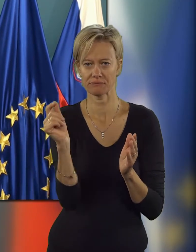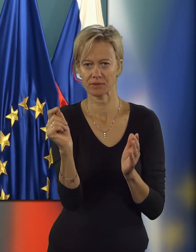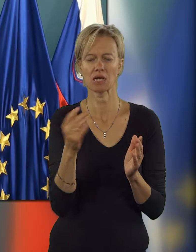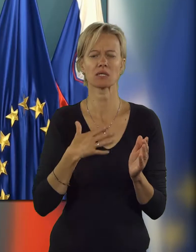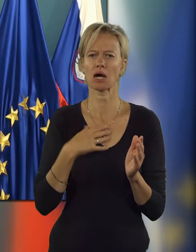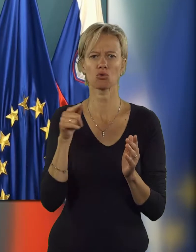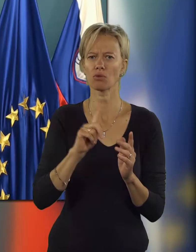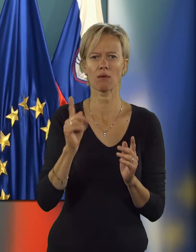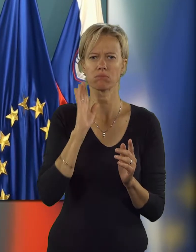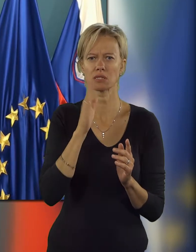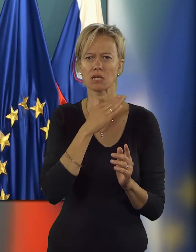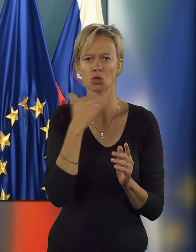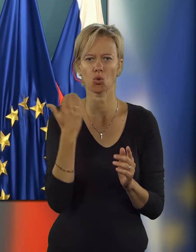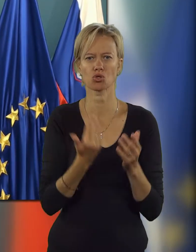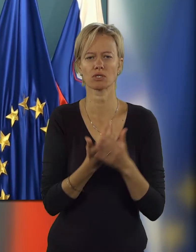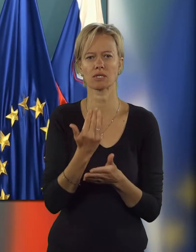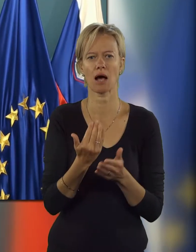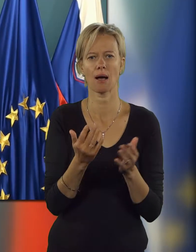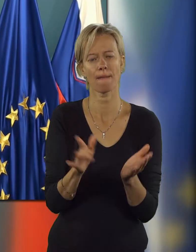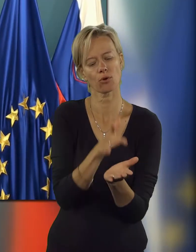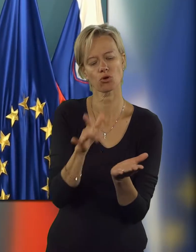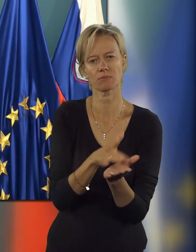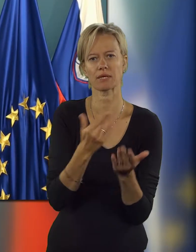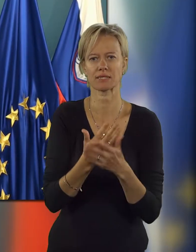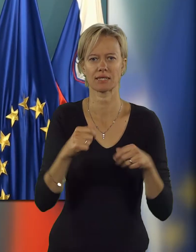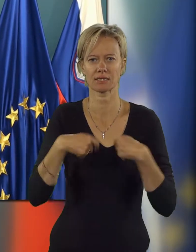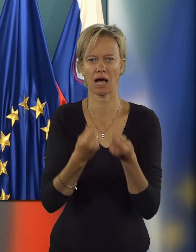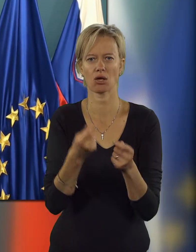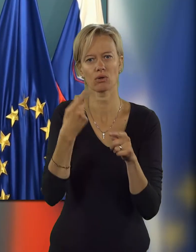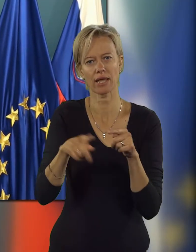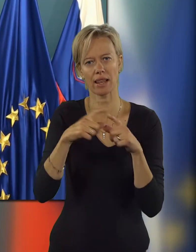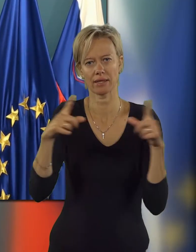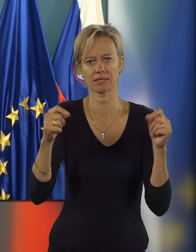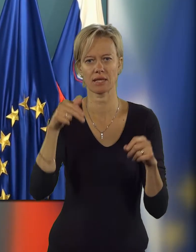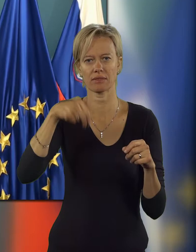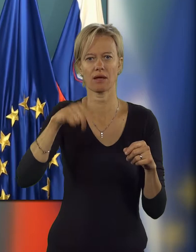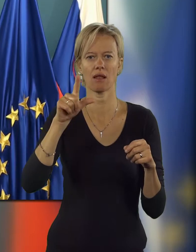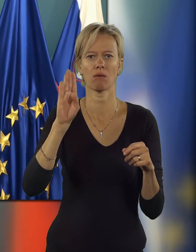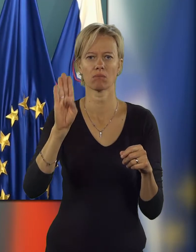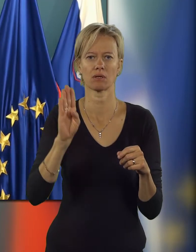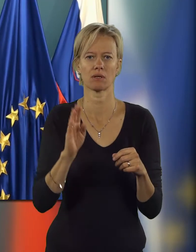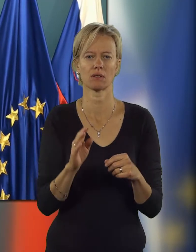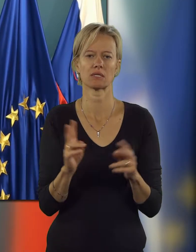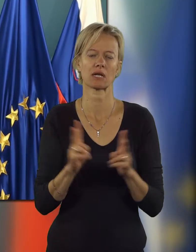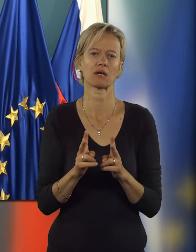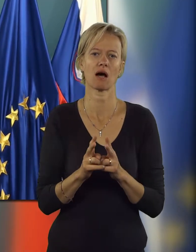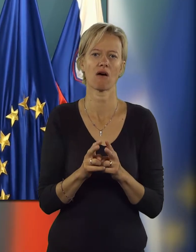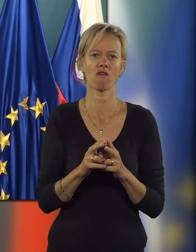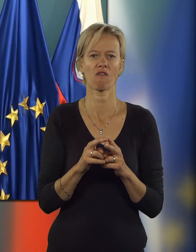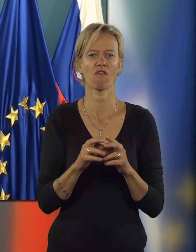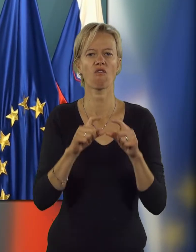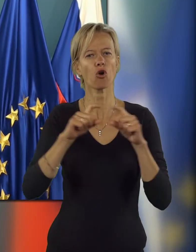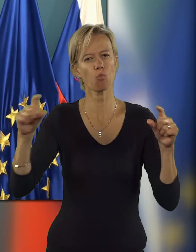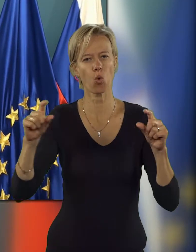zakaj to ne bi zadoščalo za prospekt za izdajo delnic NLB? Skratka, formulirano,